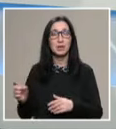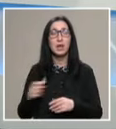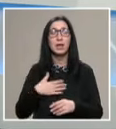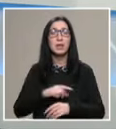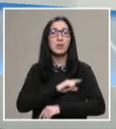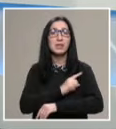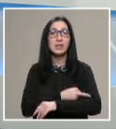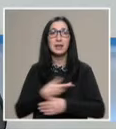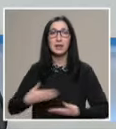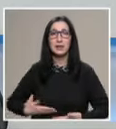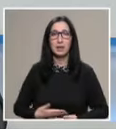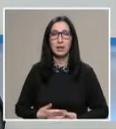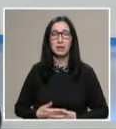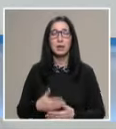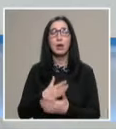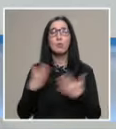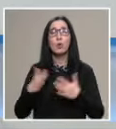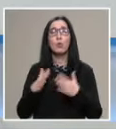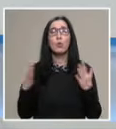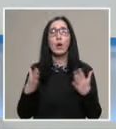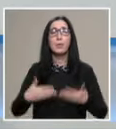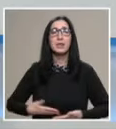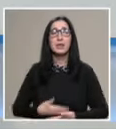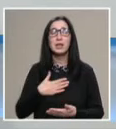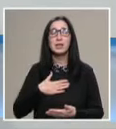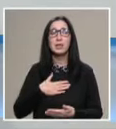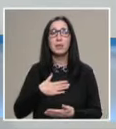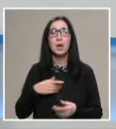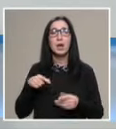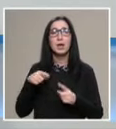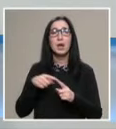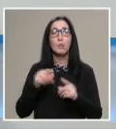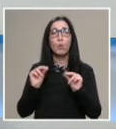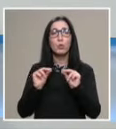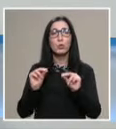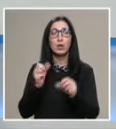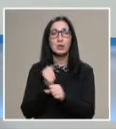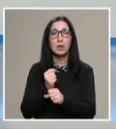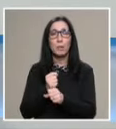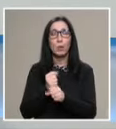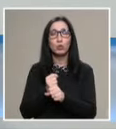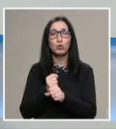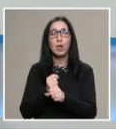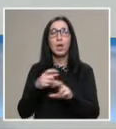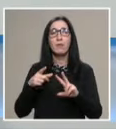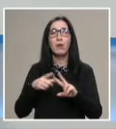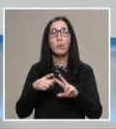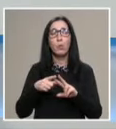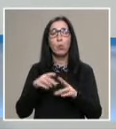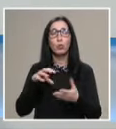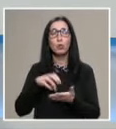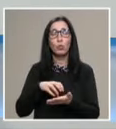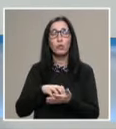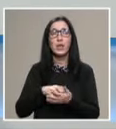интерес през последните години? Много голям интерес има към обученията за работещи в пунктови за